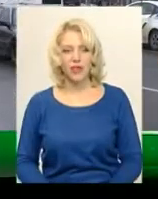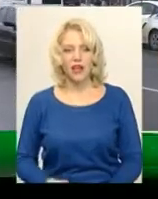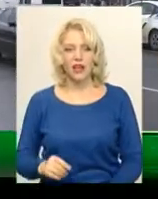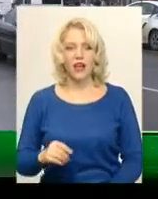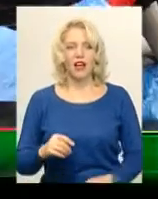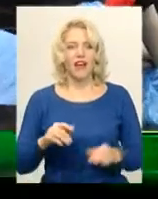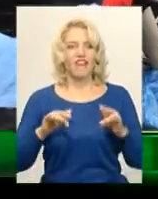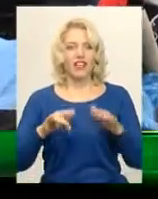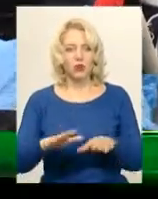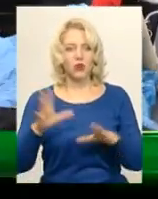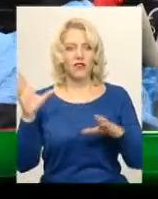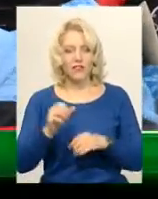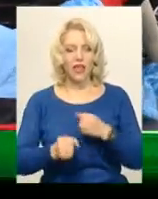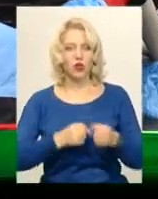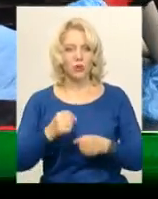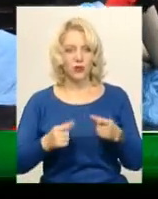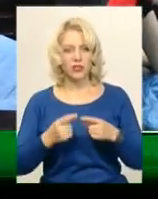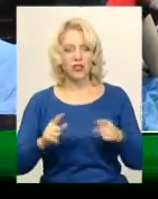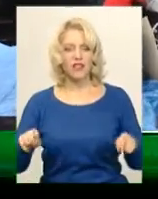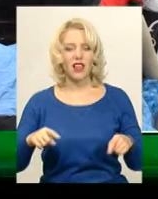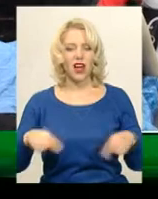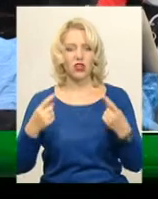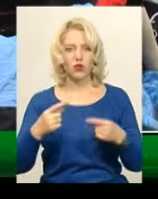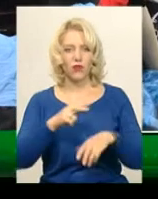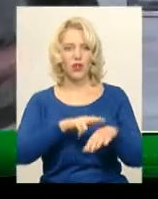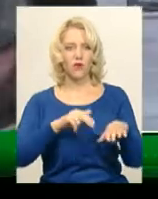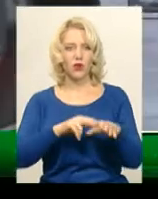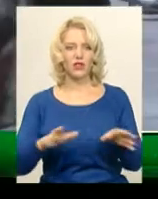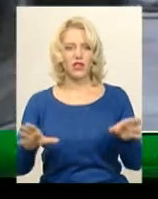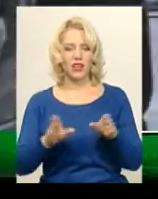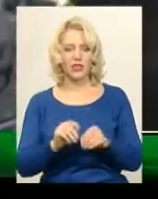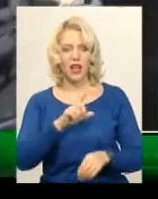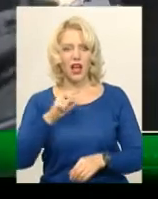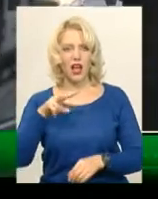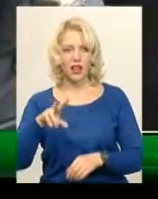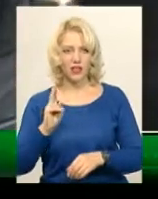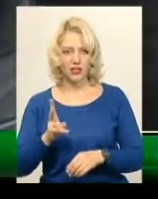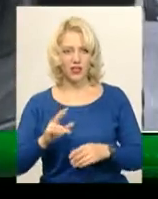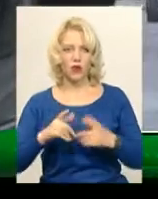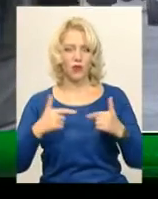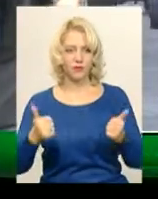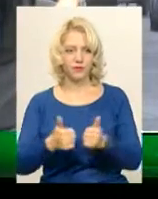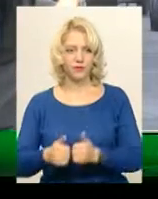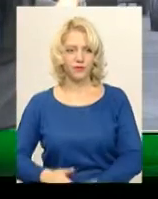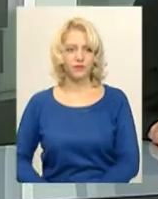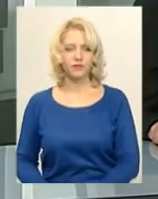Добігався!» влаштували патрульні поліцейські області з міською громадською організацією «Халк» в рамках тижня безпеки дорожнього руху.